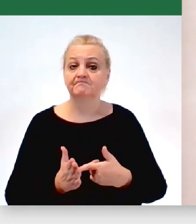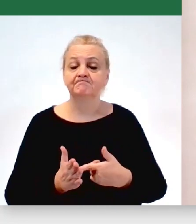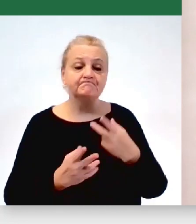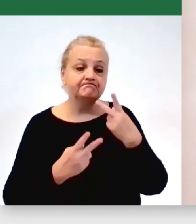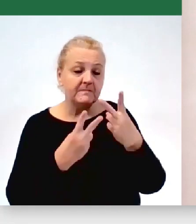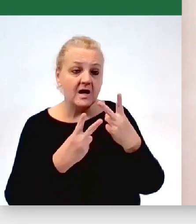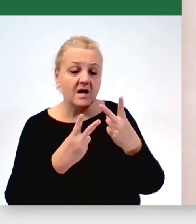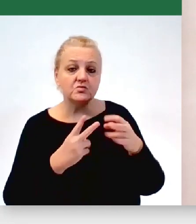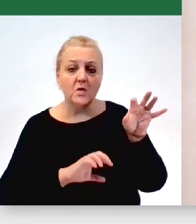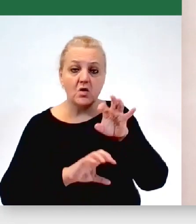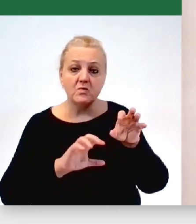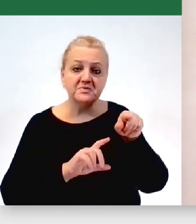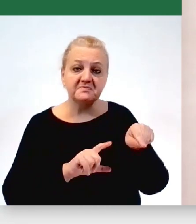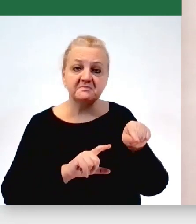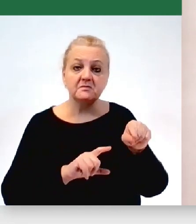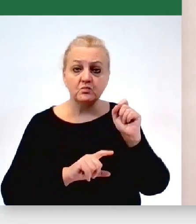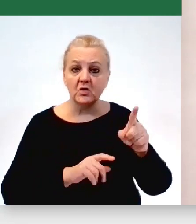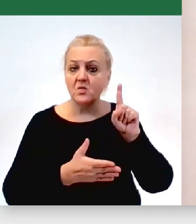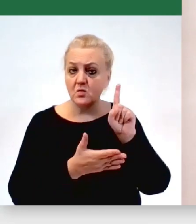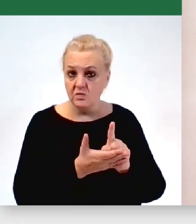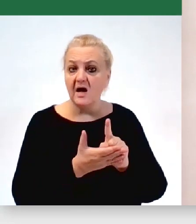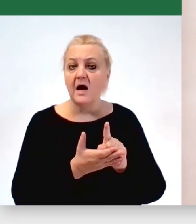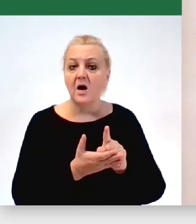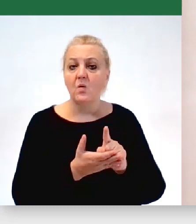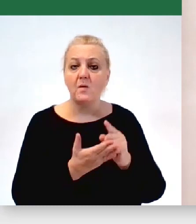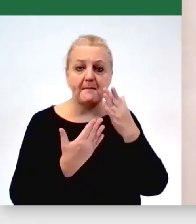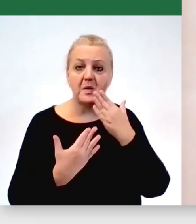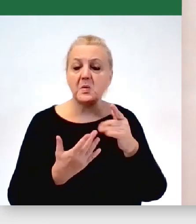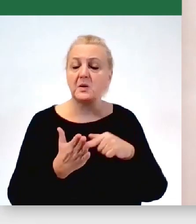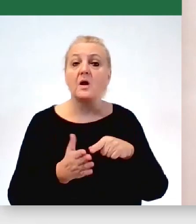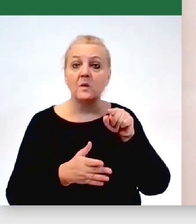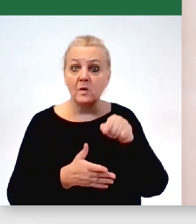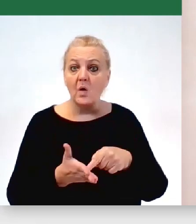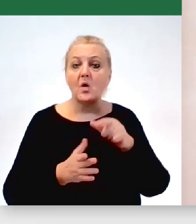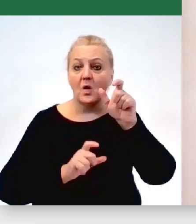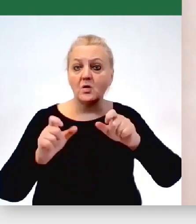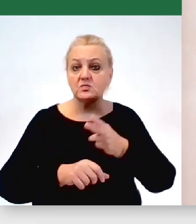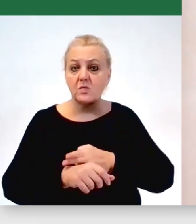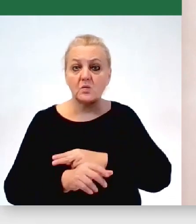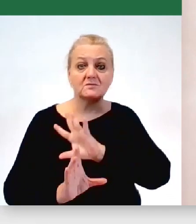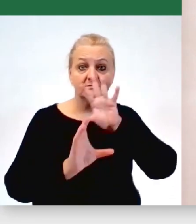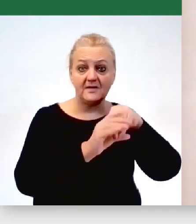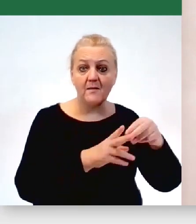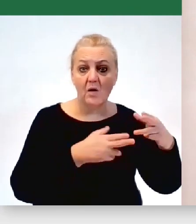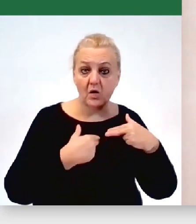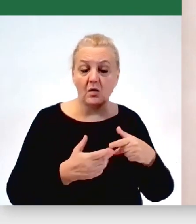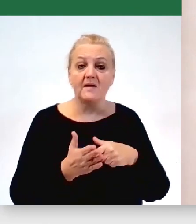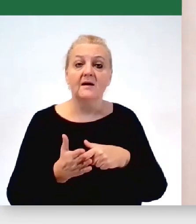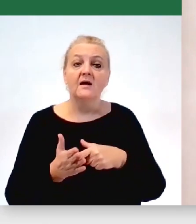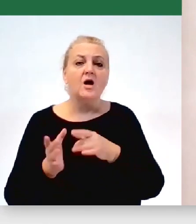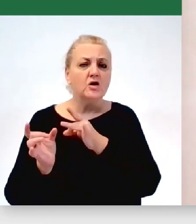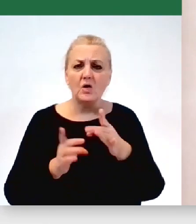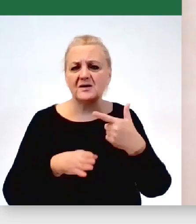obserwacją, która pokazuje, że to się udało jest to, że ci urzędnicy, którzy weszli do tego komitetu i może weszli nie od razu 24,